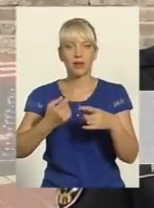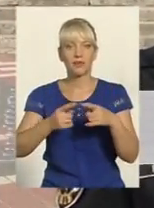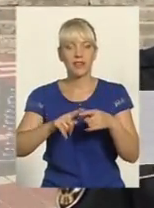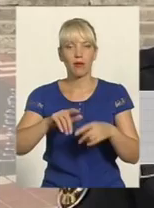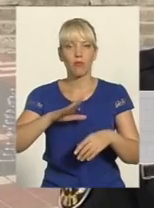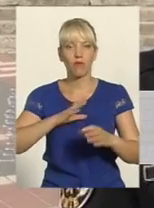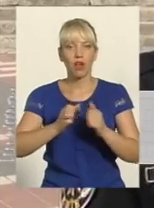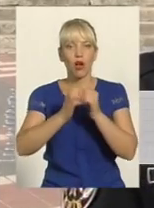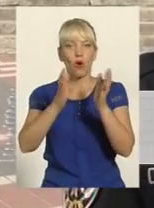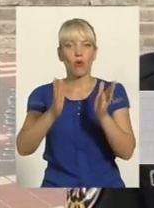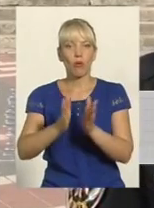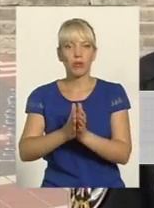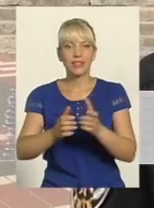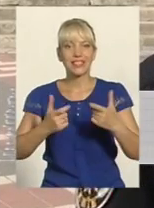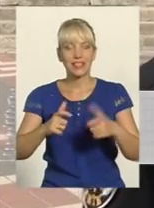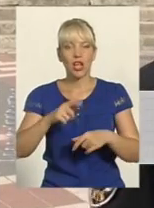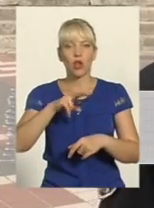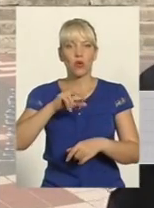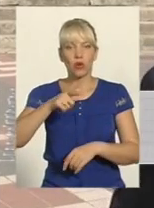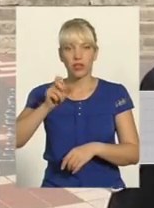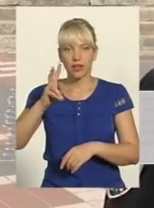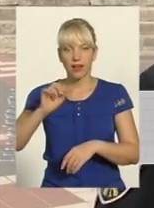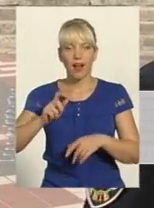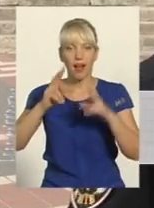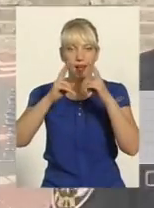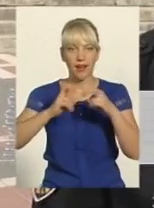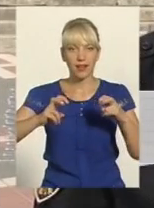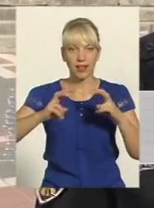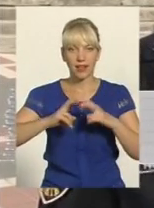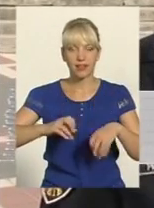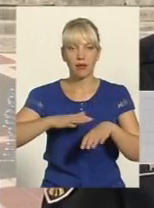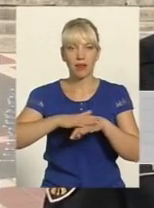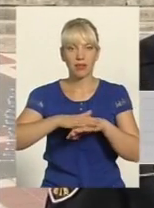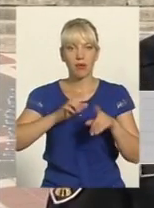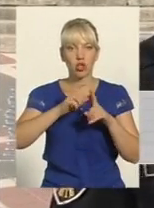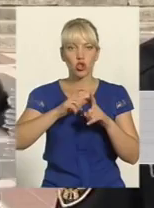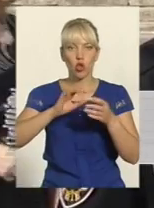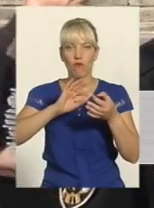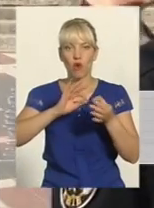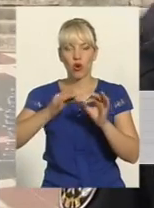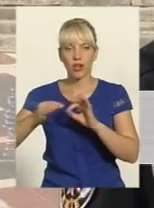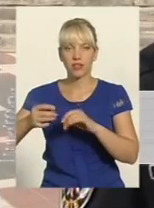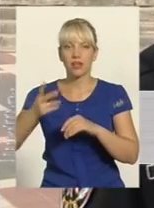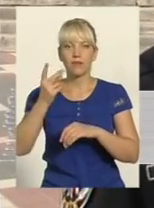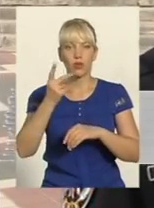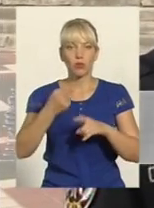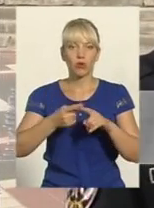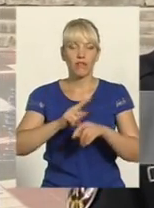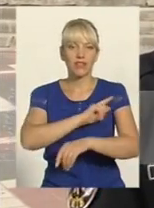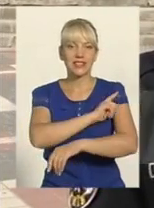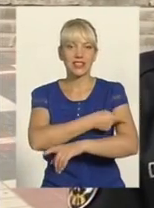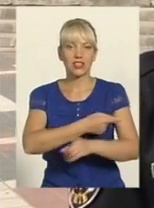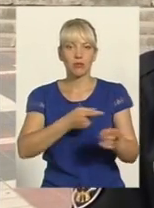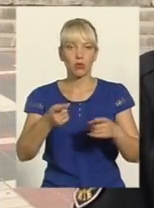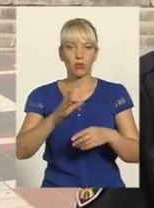комплексний іспит, логіка, аналітика, математика, слово речення Слідуючий етап – це була фізична підготовка Там також були